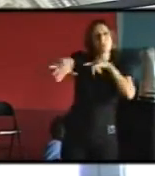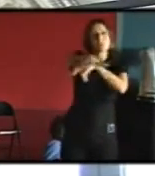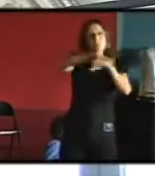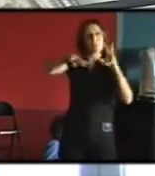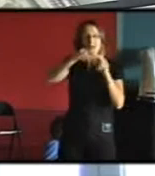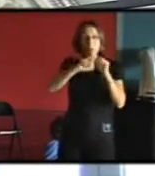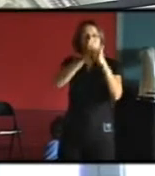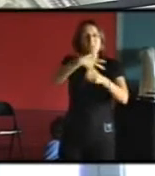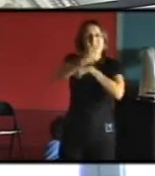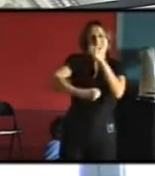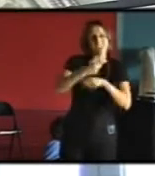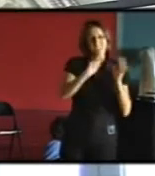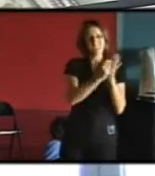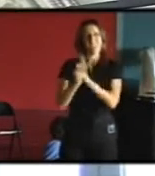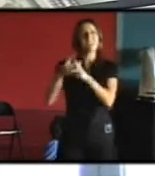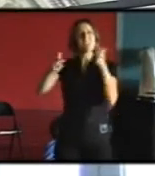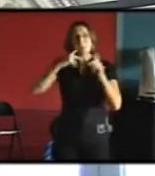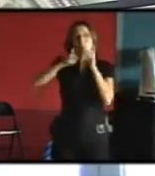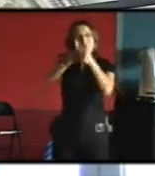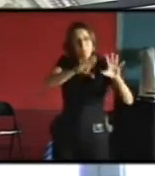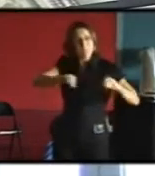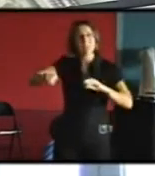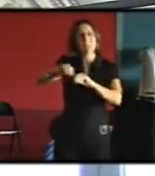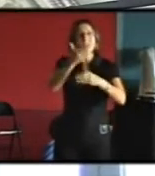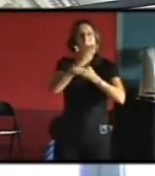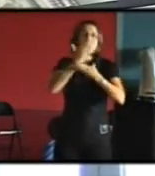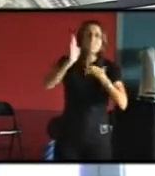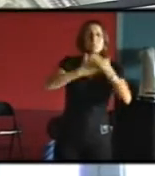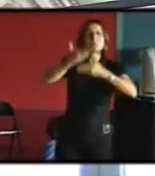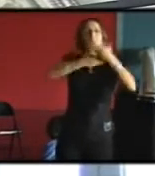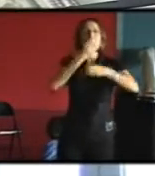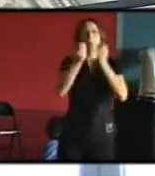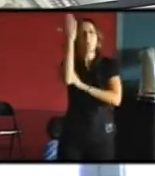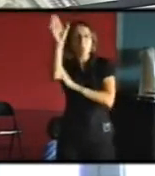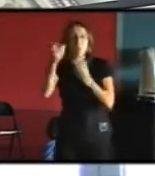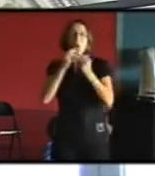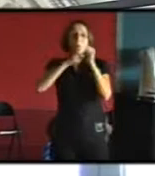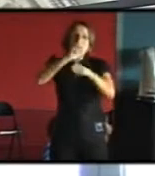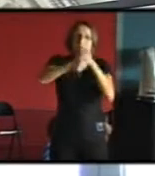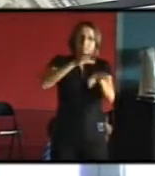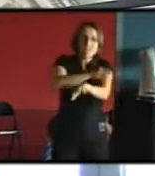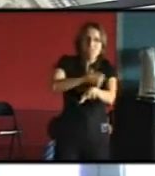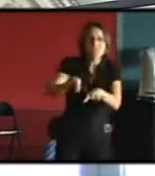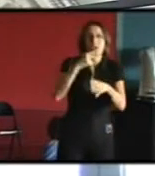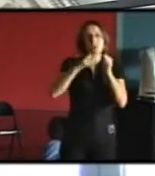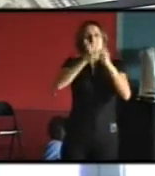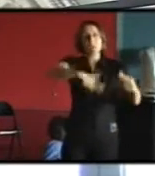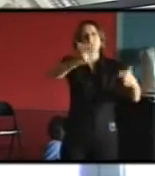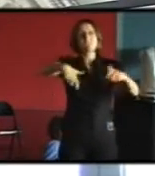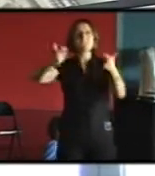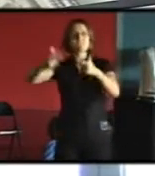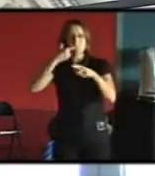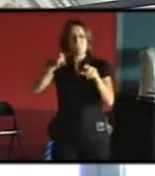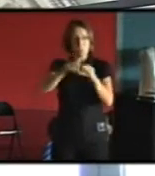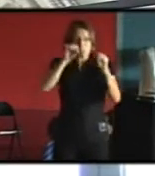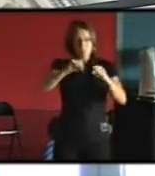de la période des matériaux du classement des bâtiments de leur intérêt architectural d'énormément